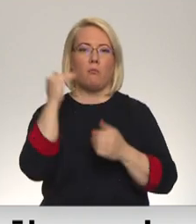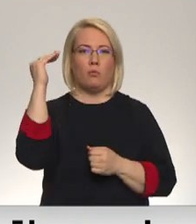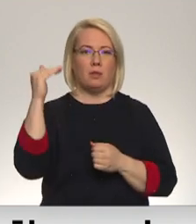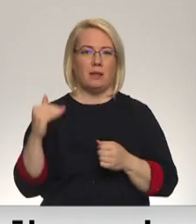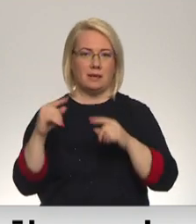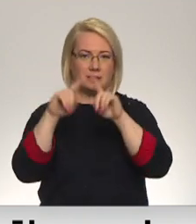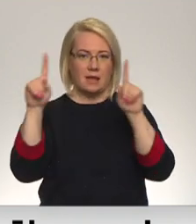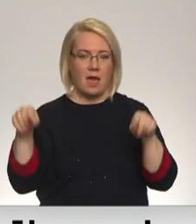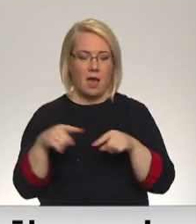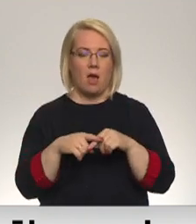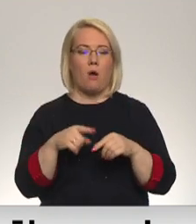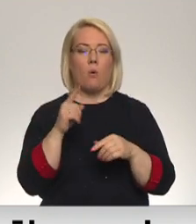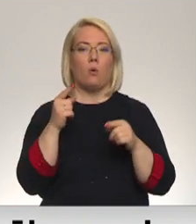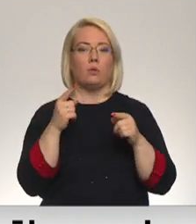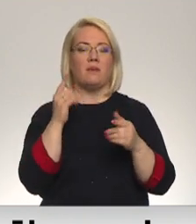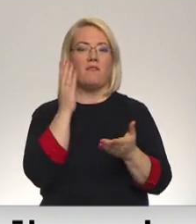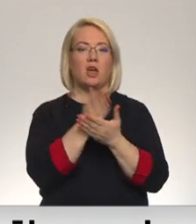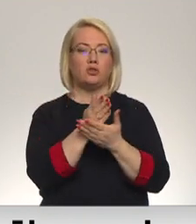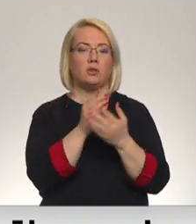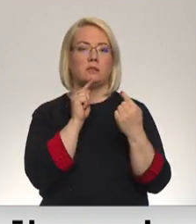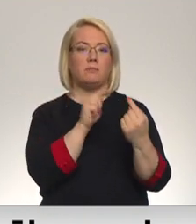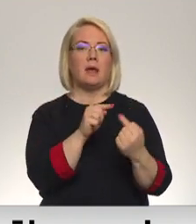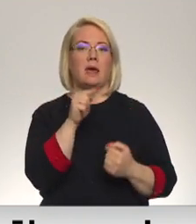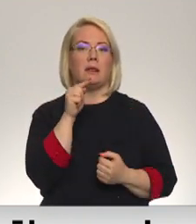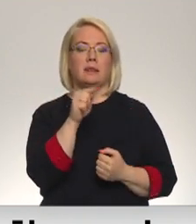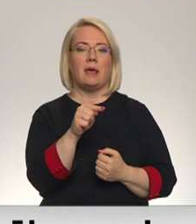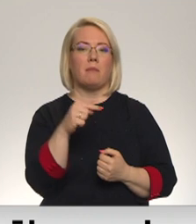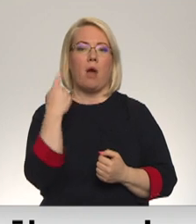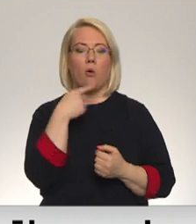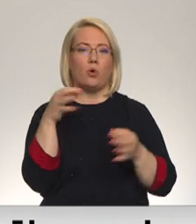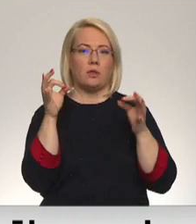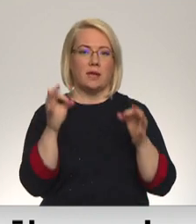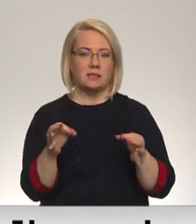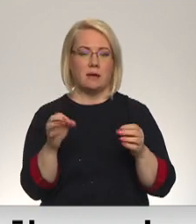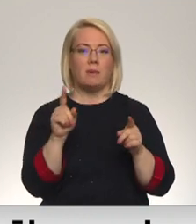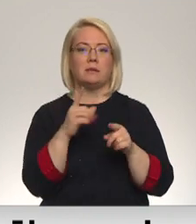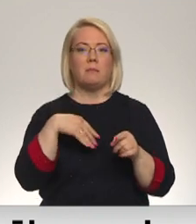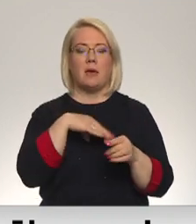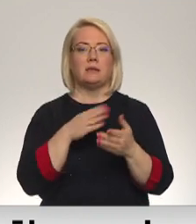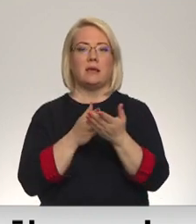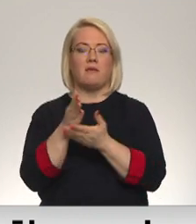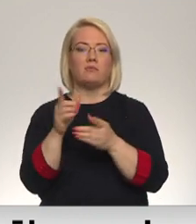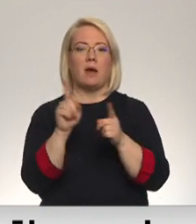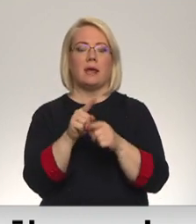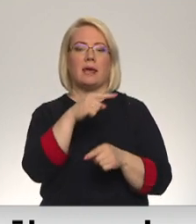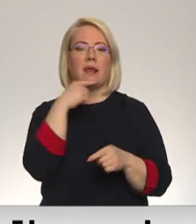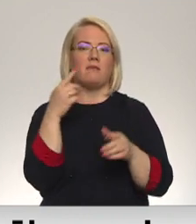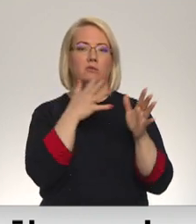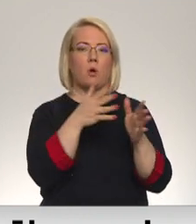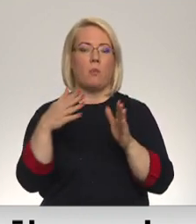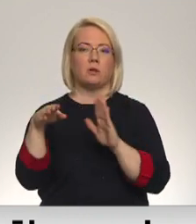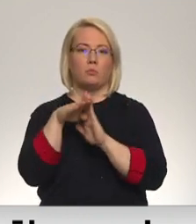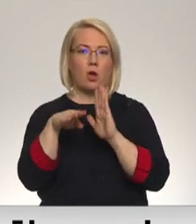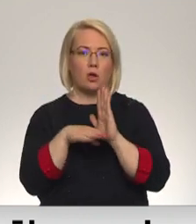aizvēršoties pret šiem te autoritāsību objektiem. Mēs arī vēršamies pret Krievijas propagandas kanāliem un